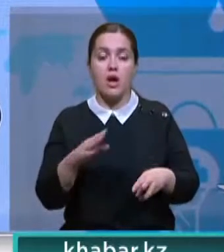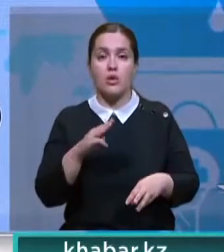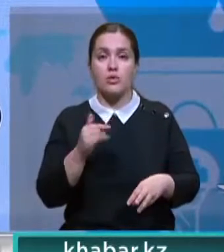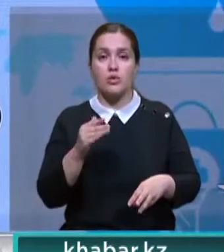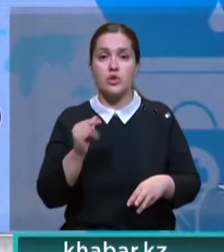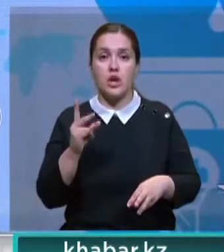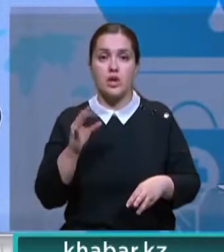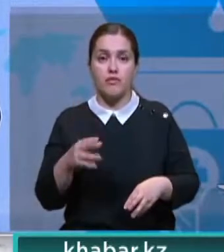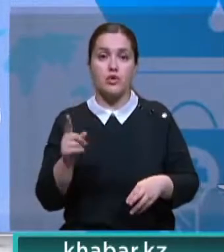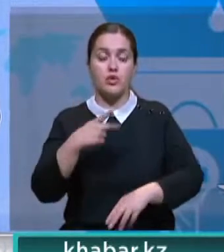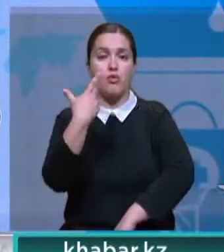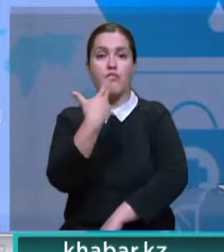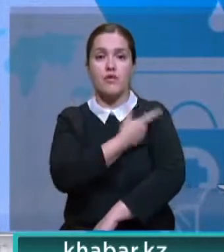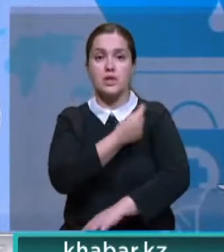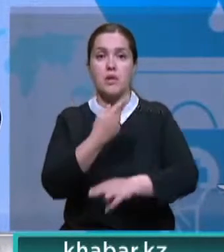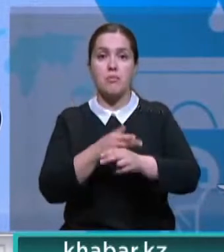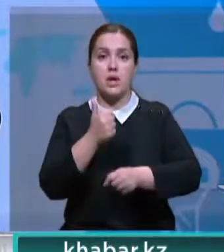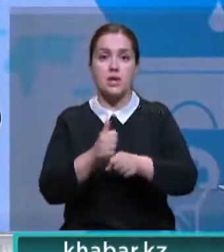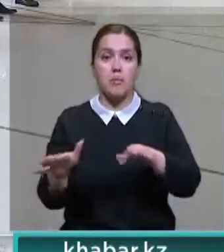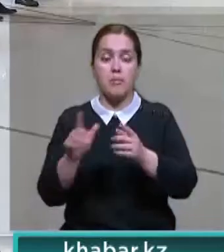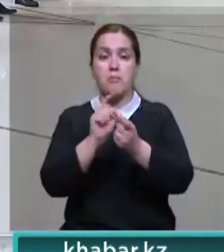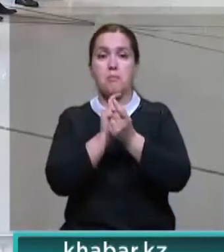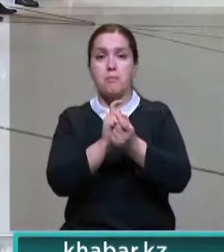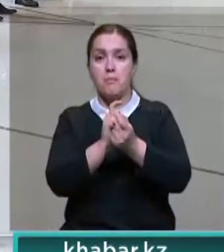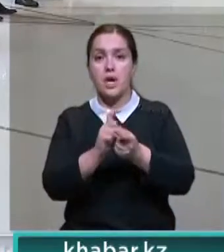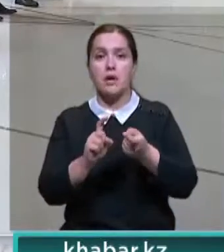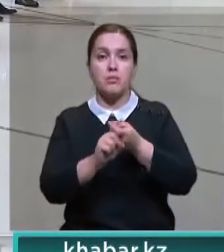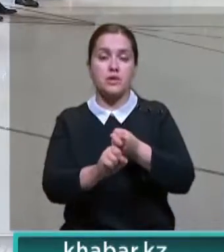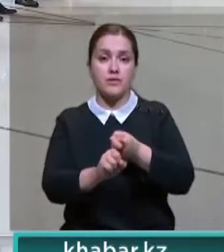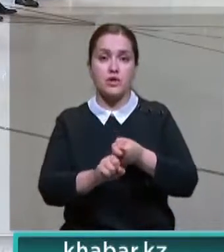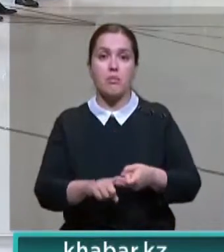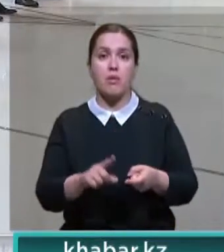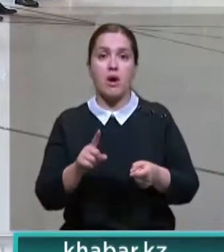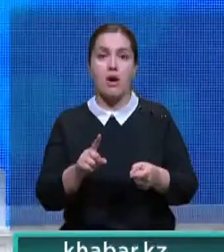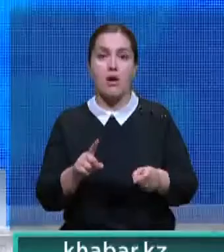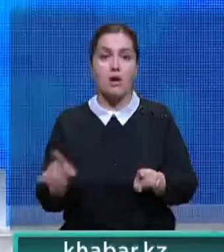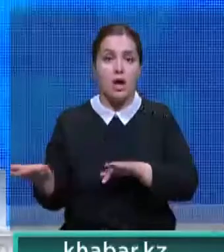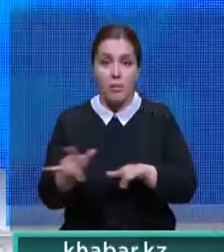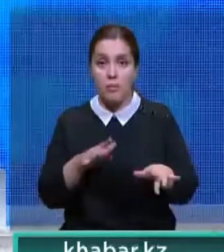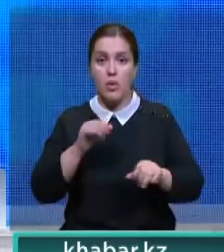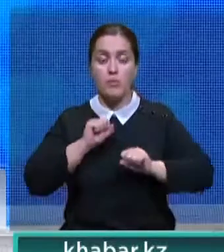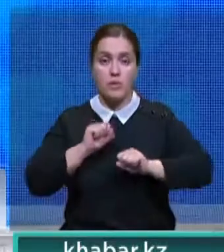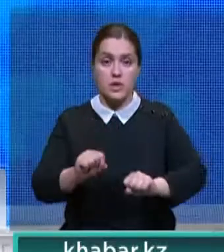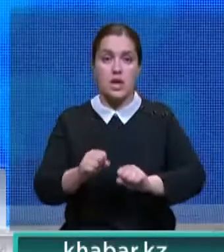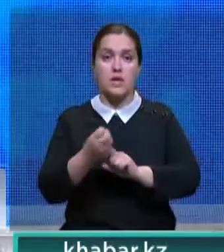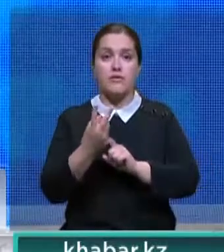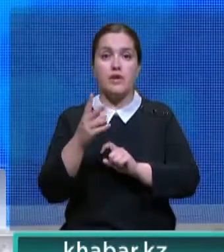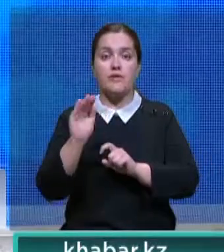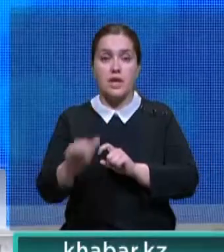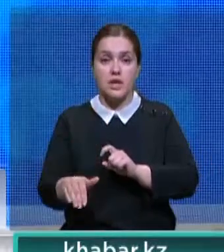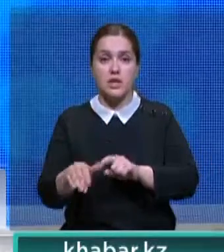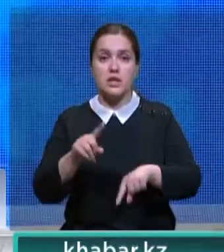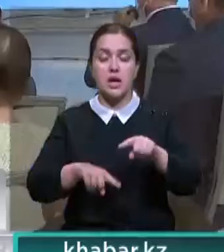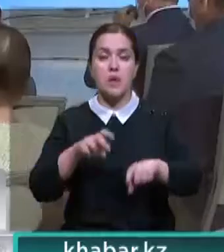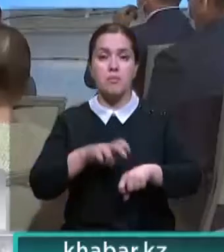Вице-премьер Яролет Угжанов подчеркнул, что вакцинация является ключевым инструментом в борьбе с вирусом, а в компанию по иммунизации вовлечены более